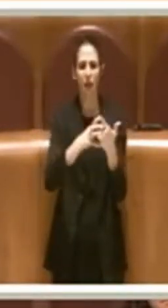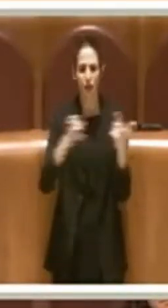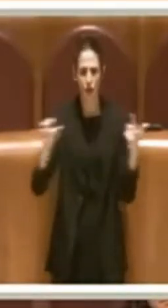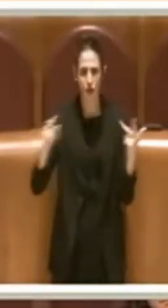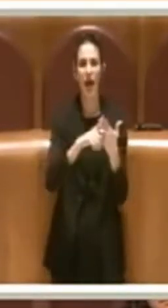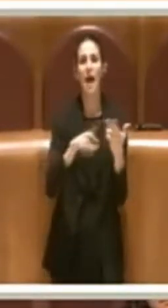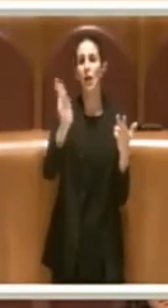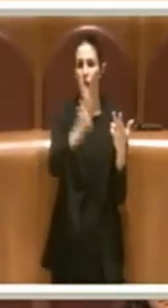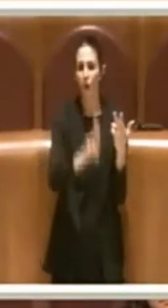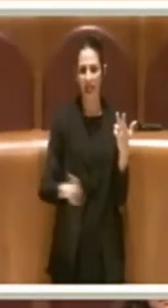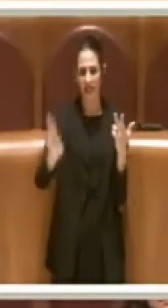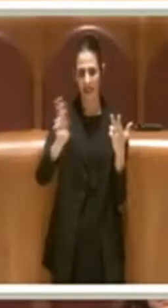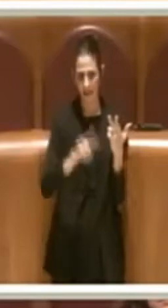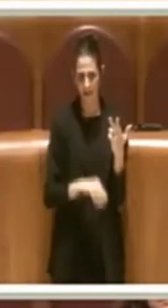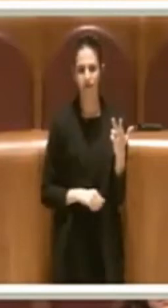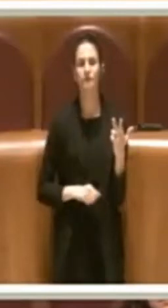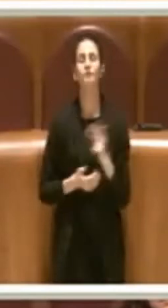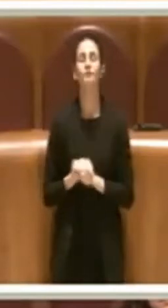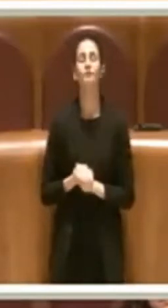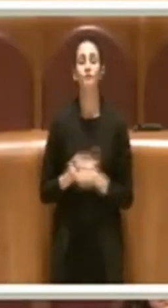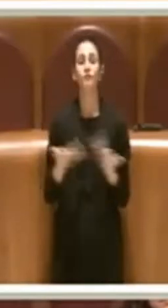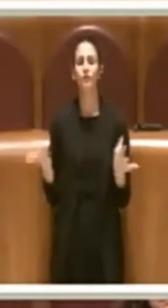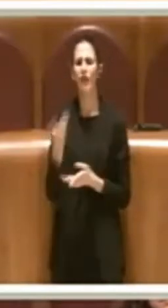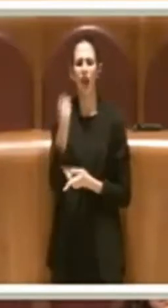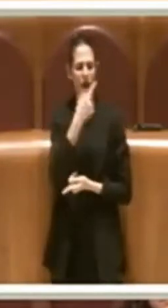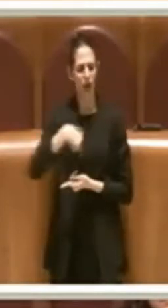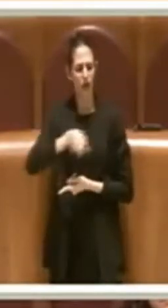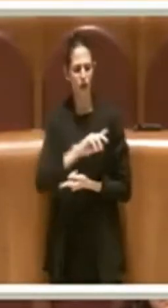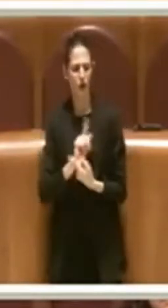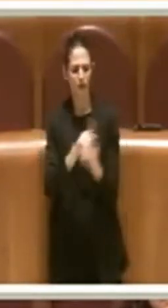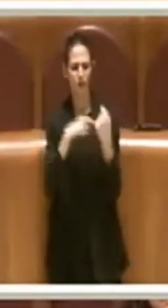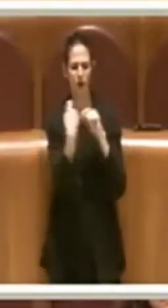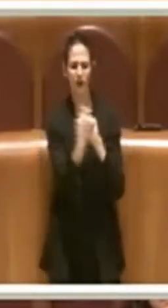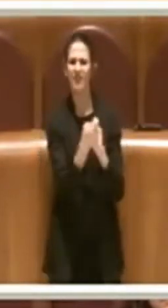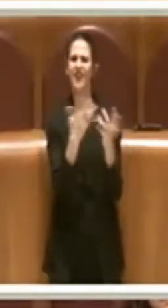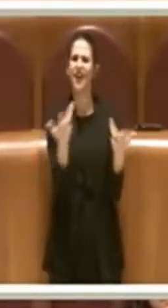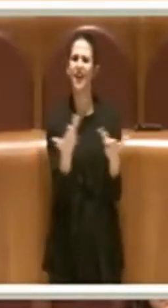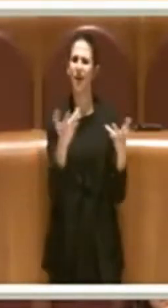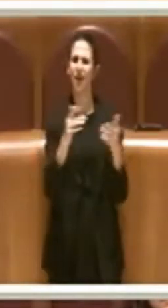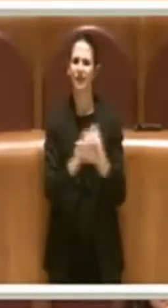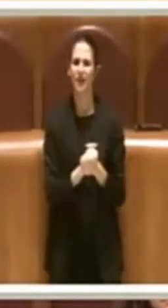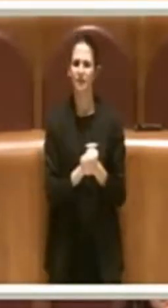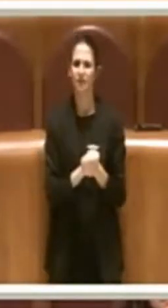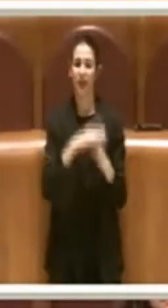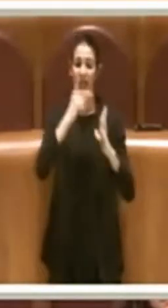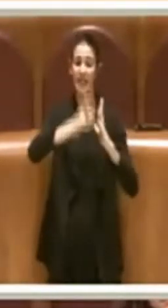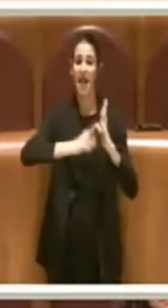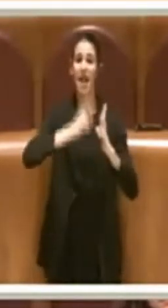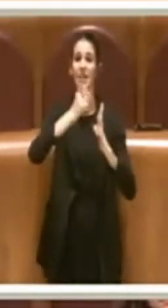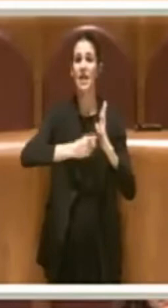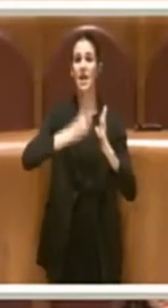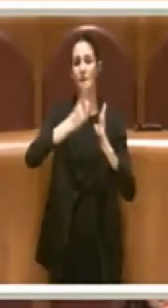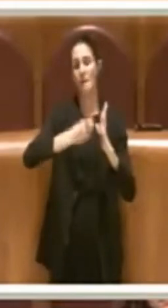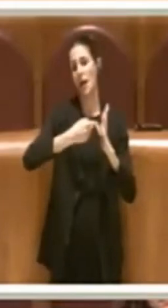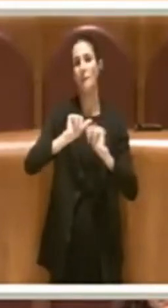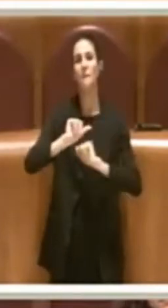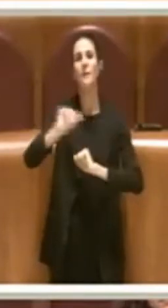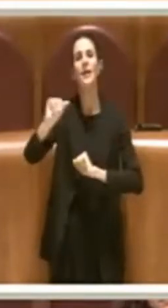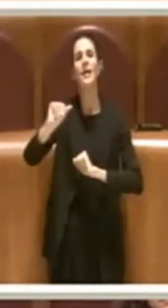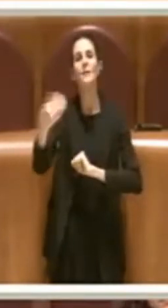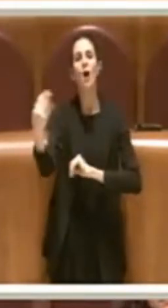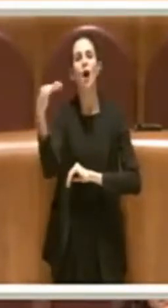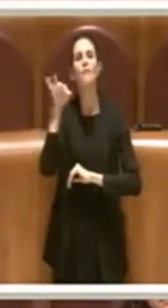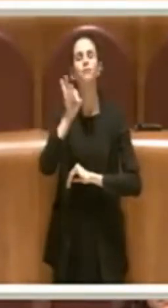e inseriamo tutte le novità. Cosa stiamo modificando? La delibera principalmente si